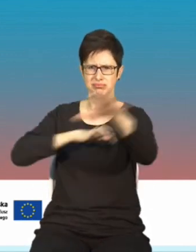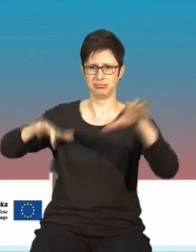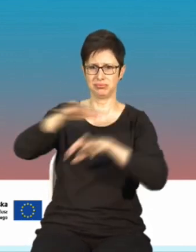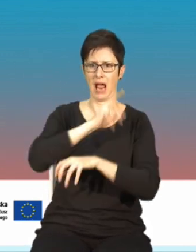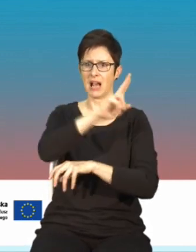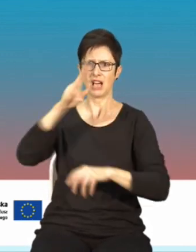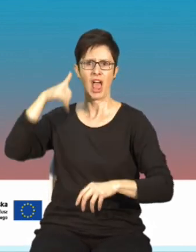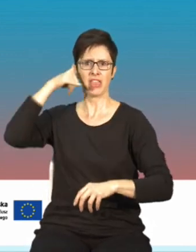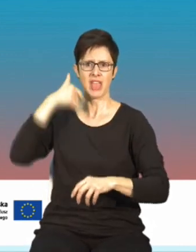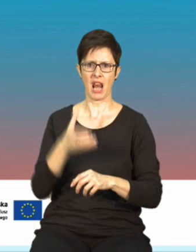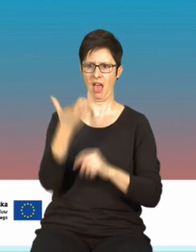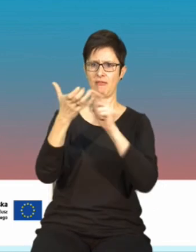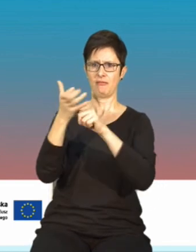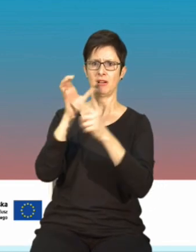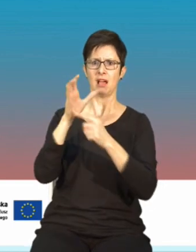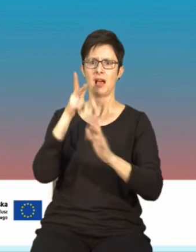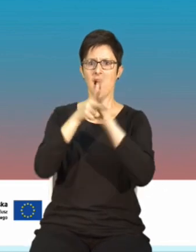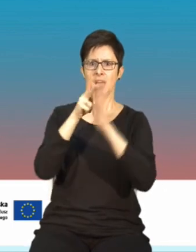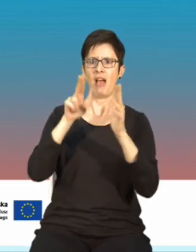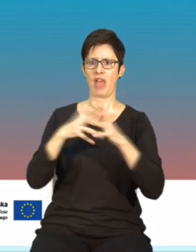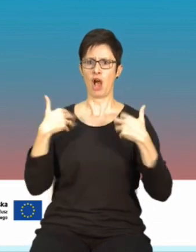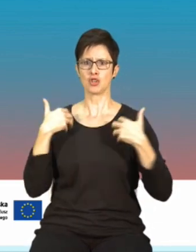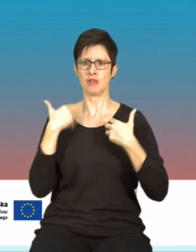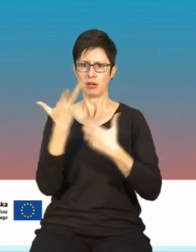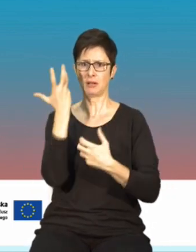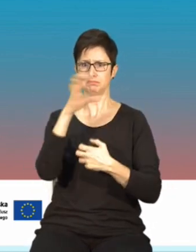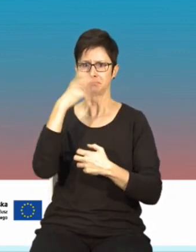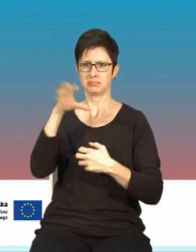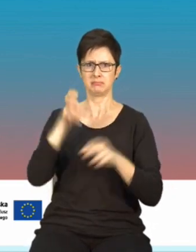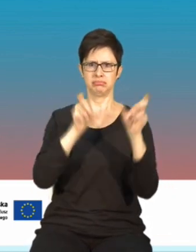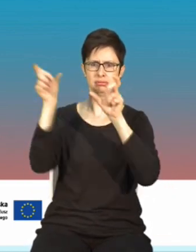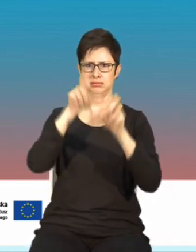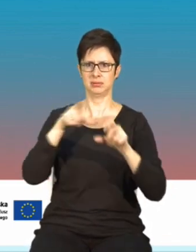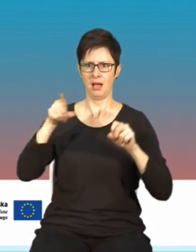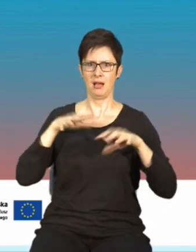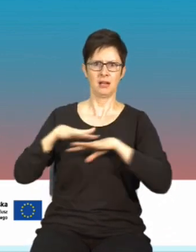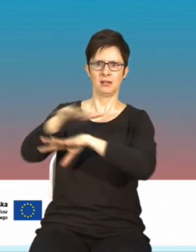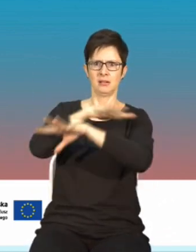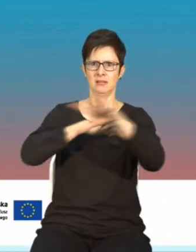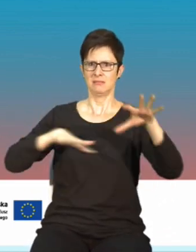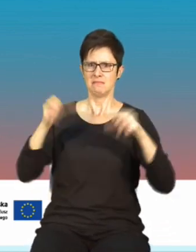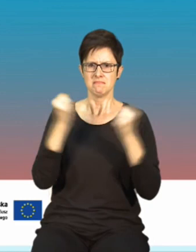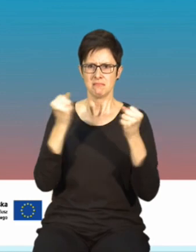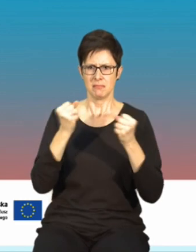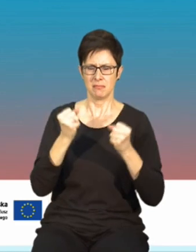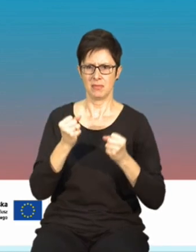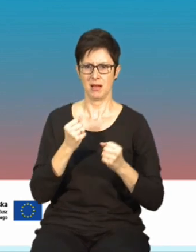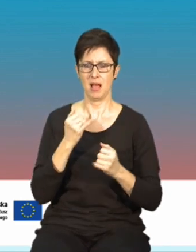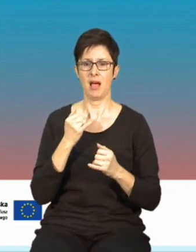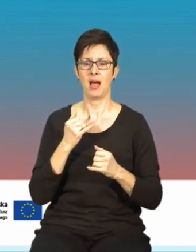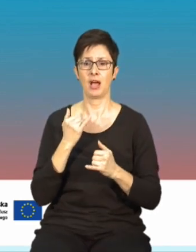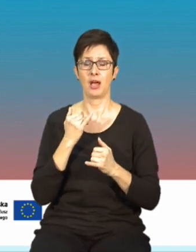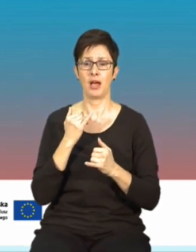żywo. Ta sieć szybko się zapełnia. Natomiast osoby bez wiedzy o działaniu sieci